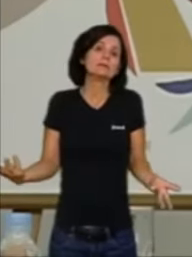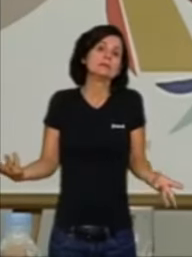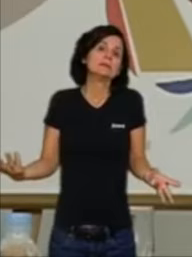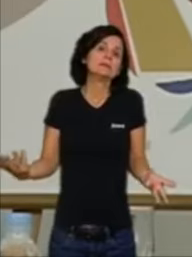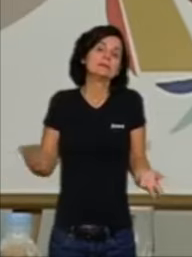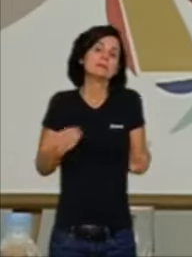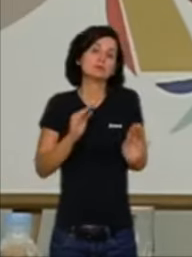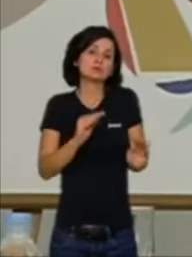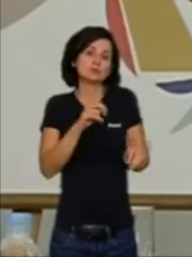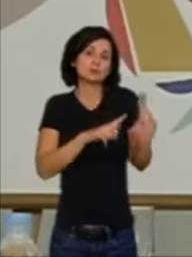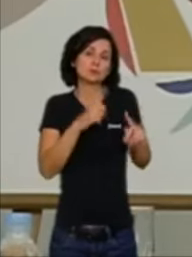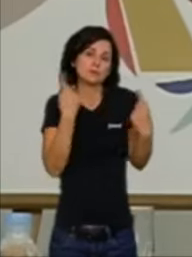els seus problemes de part a la llibertat. mirar-se. No hi